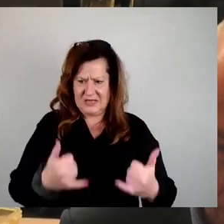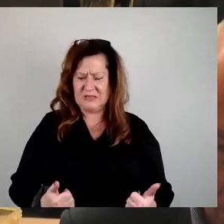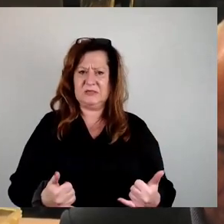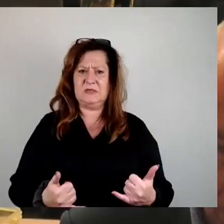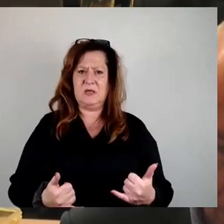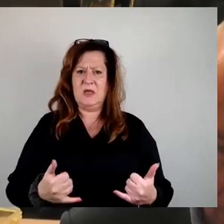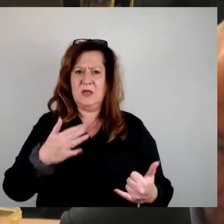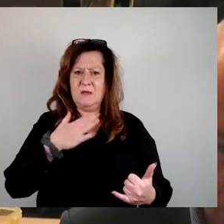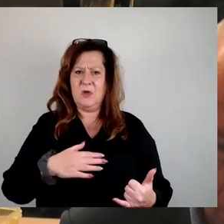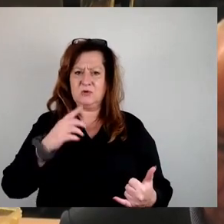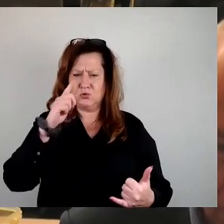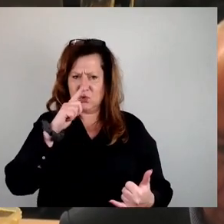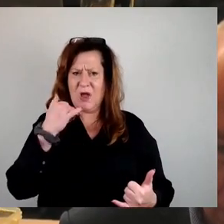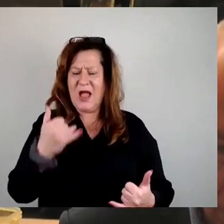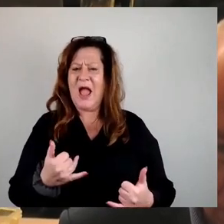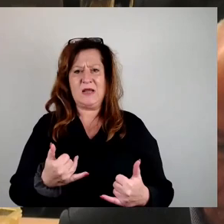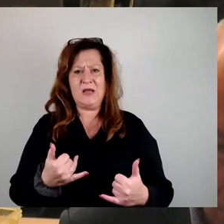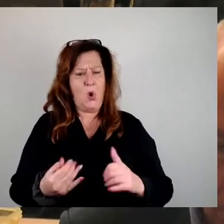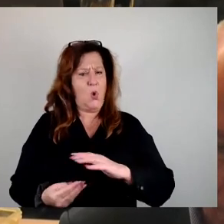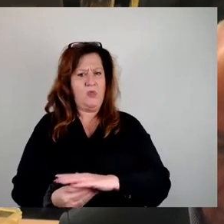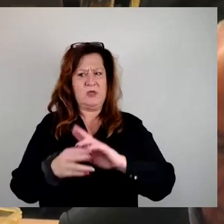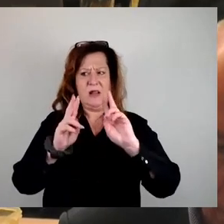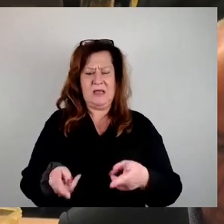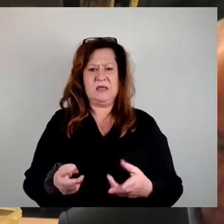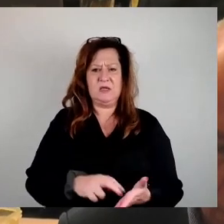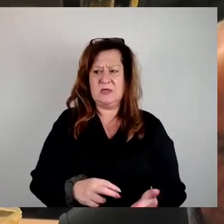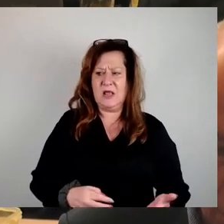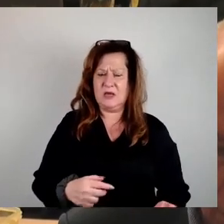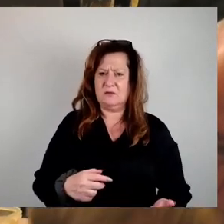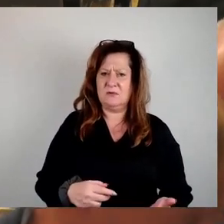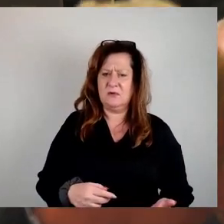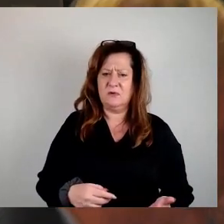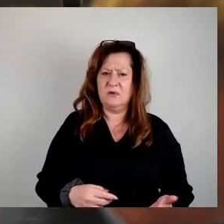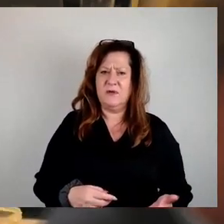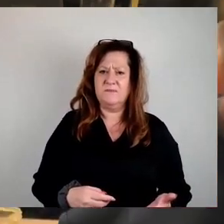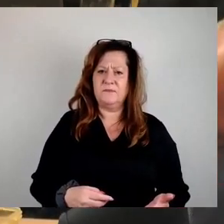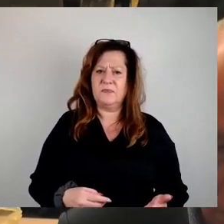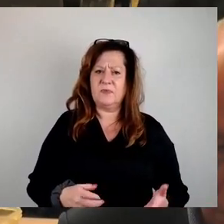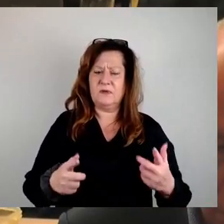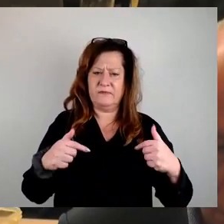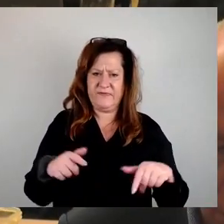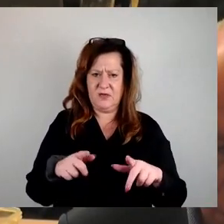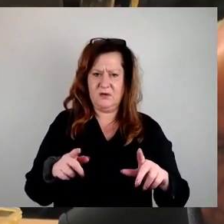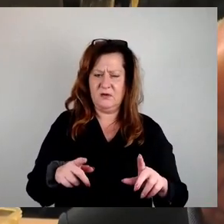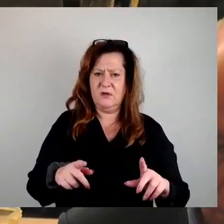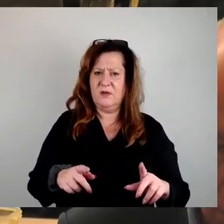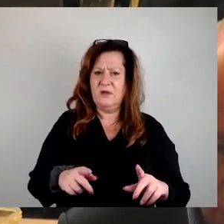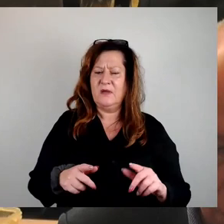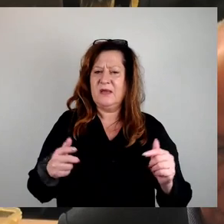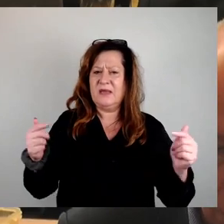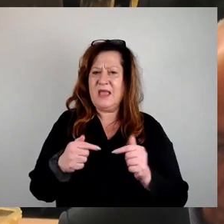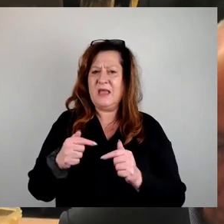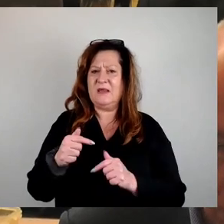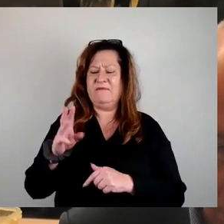eine Unterstellung richtigstellen, und zwar, dass wir grundsätzlich gegen die WED stimmen würden, dass wir grundsätzlich